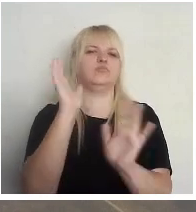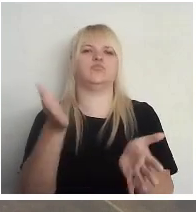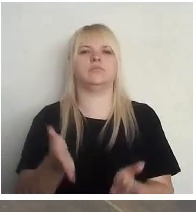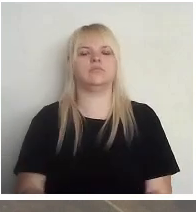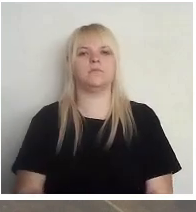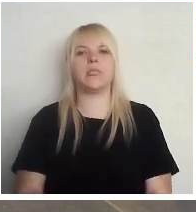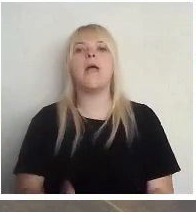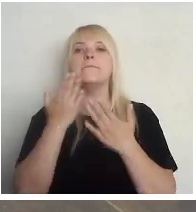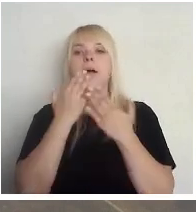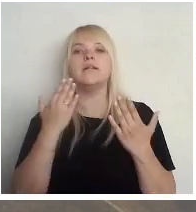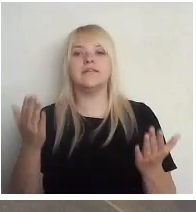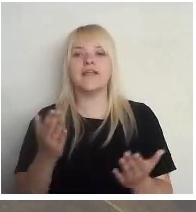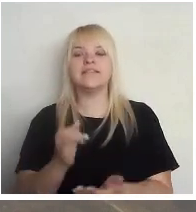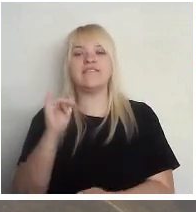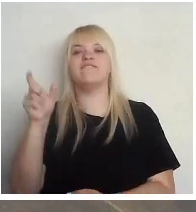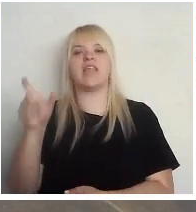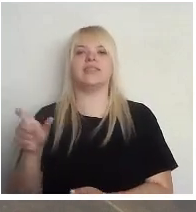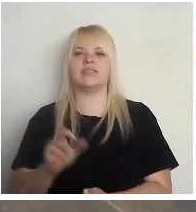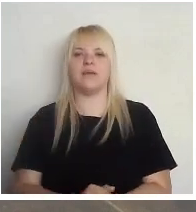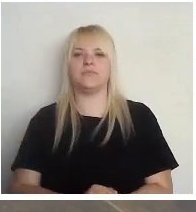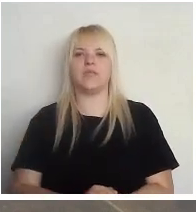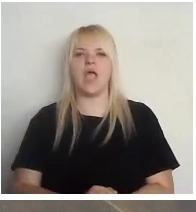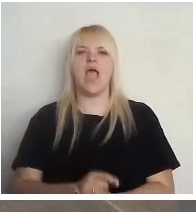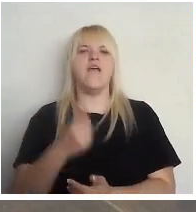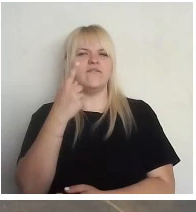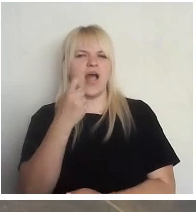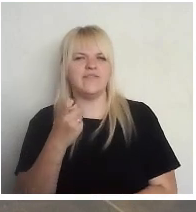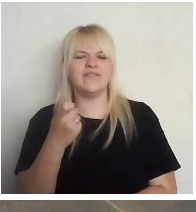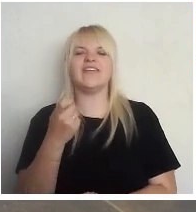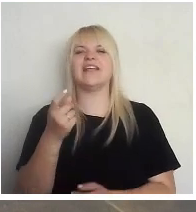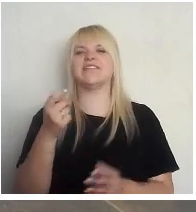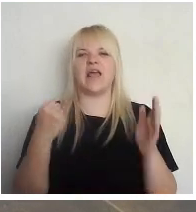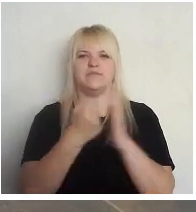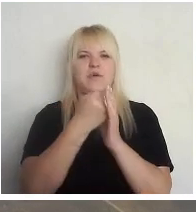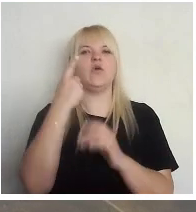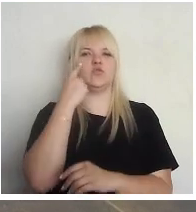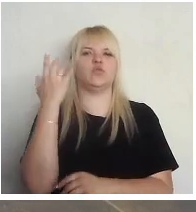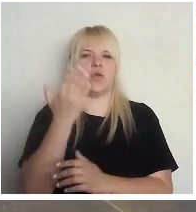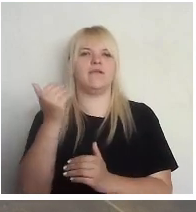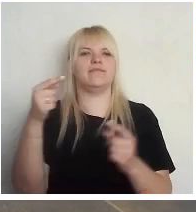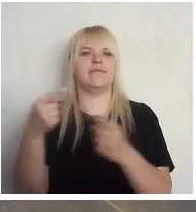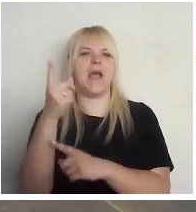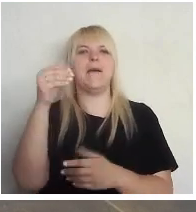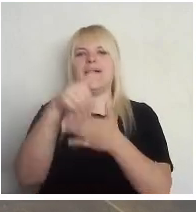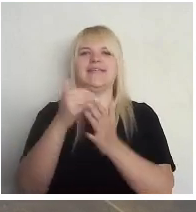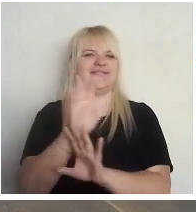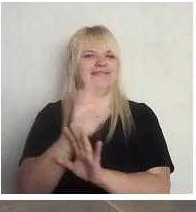Paldies. Iveta. Vēl viens atbalsts domam, ka pasc nebūs panacējumi.